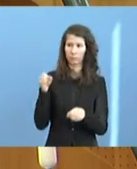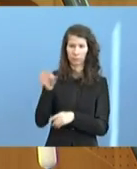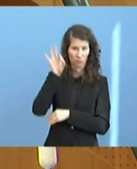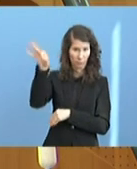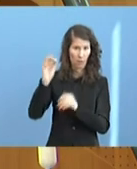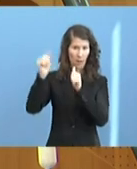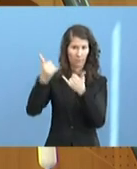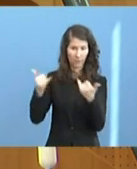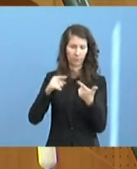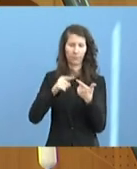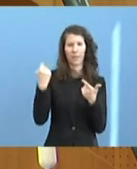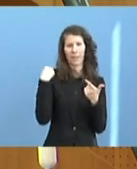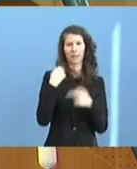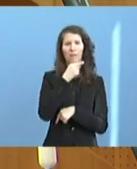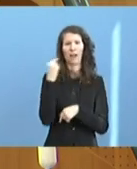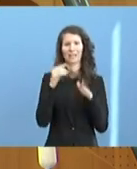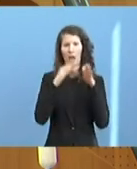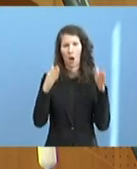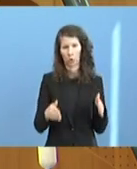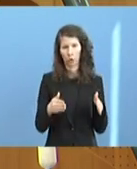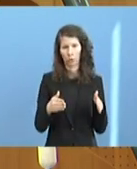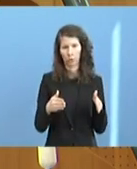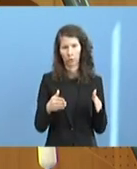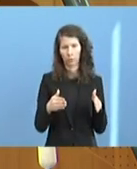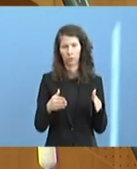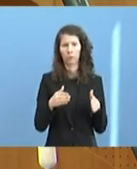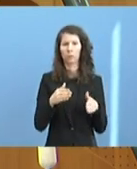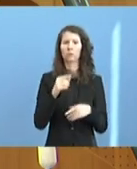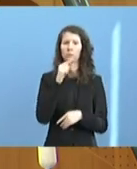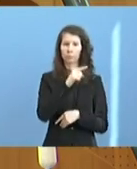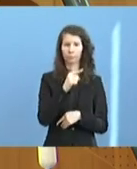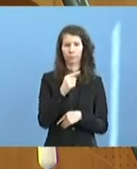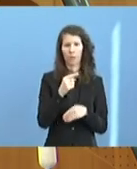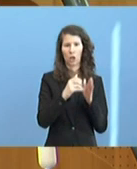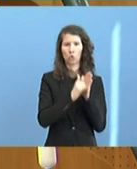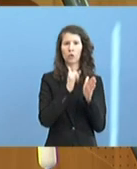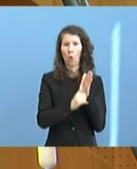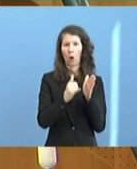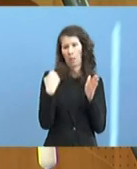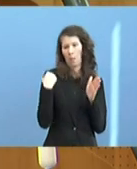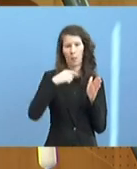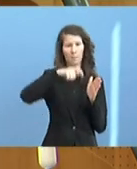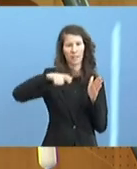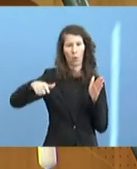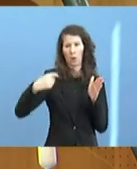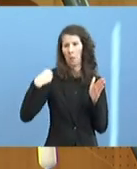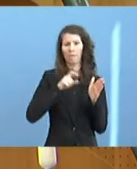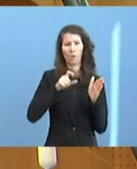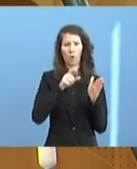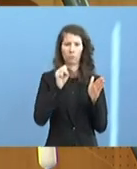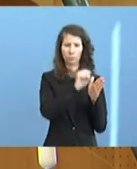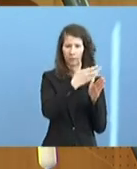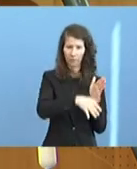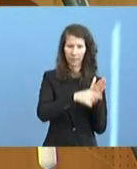hat das Weiße Haus gestern Menschen aufgerufen, die in letzten Wochen in New York waren, sich unverzüglich in Quarantäne zu begeben.